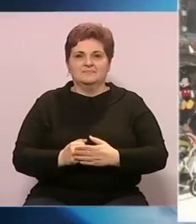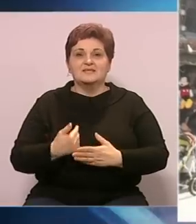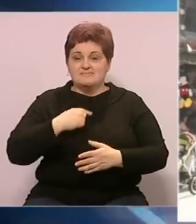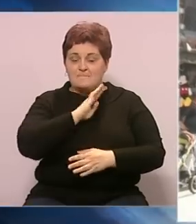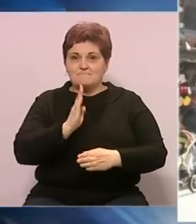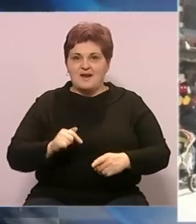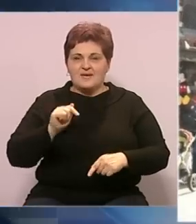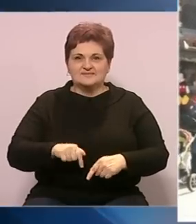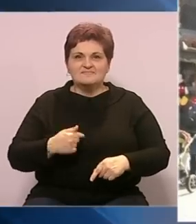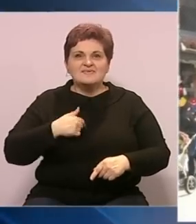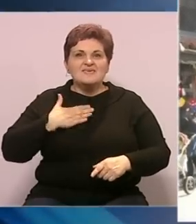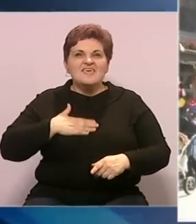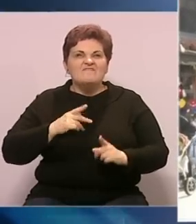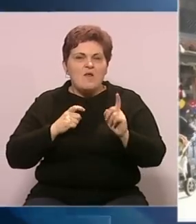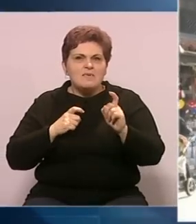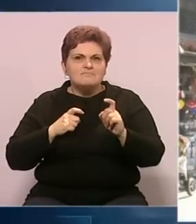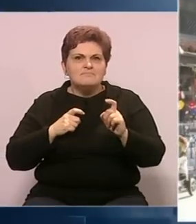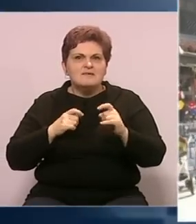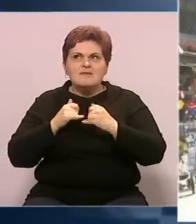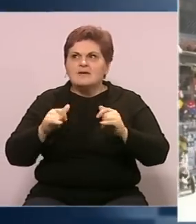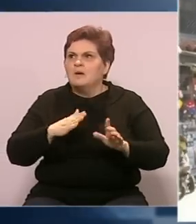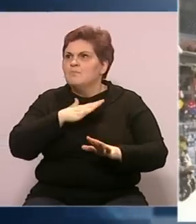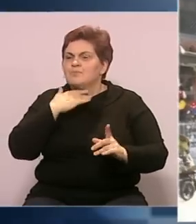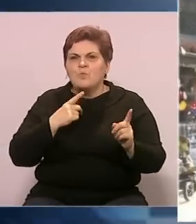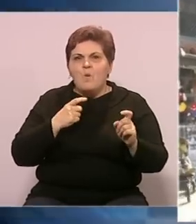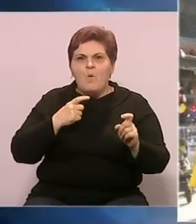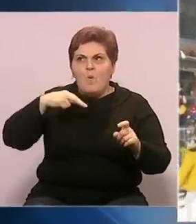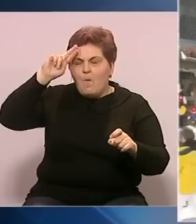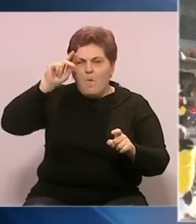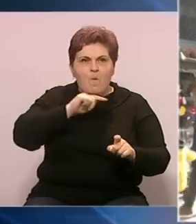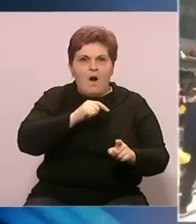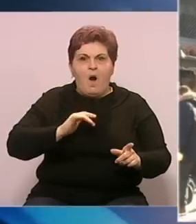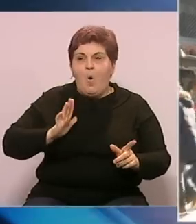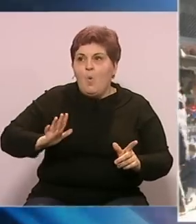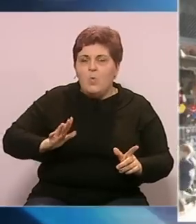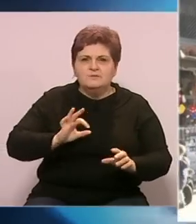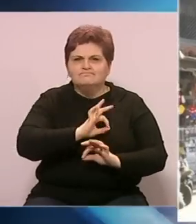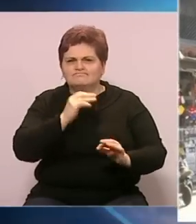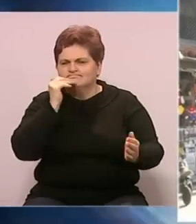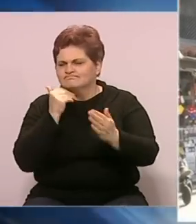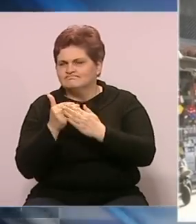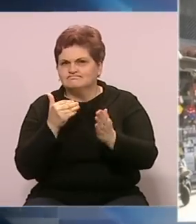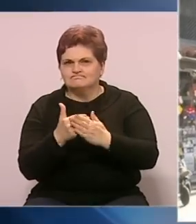Ja sam iz Brazila. Ja volim istoriju. Grad ima mnogo istorijskih znamenitosti, kultura, divni ljudi.